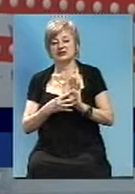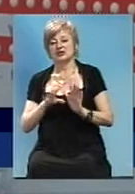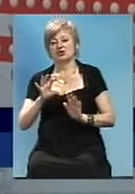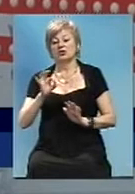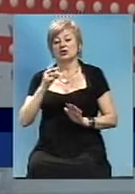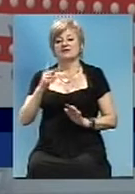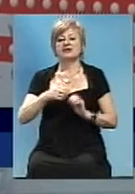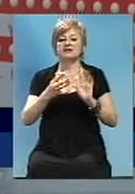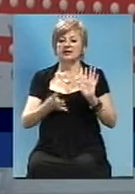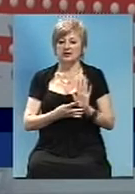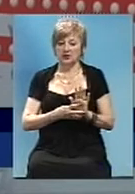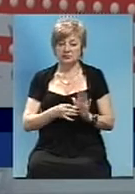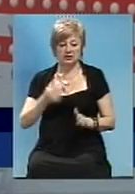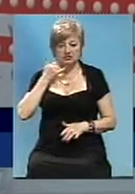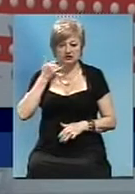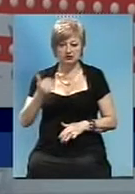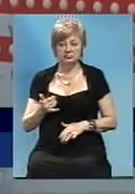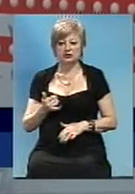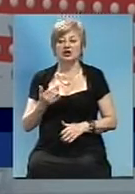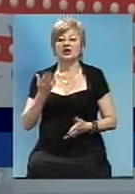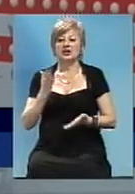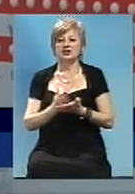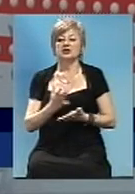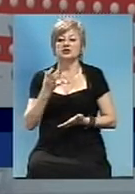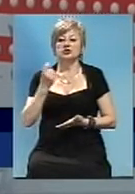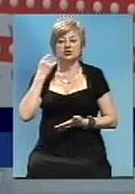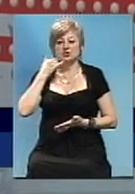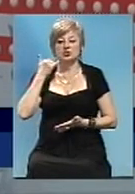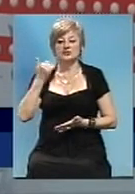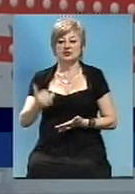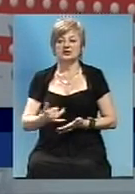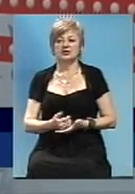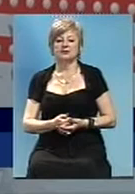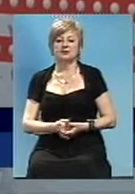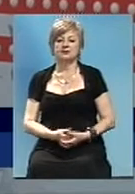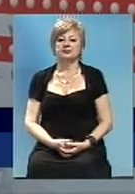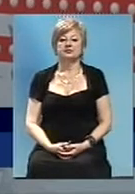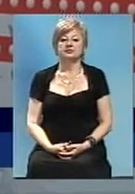-19 і, наскільки мені відомо, є ще один додзвонювач. Доброго вечора.